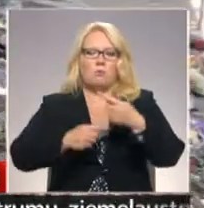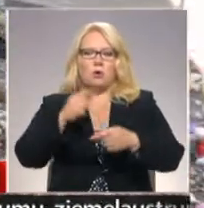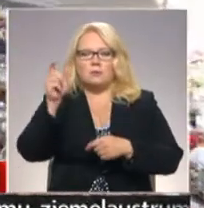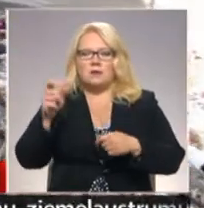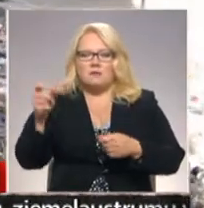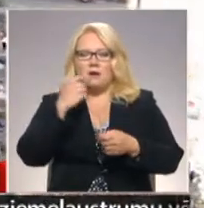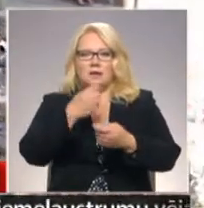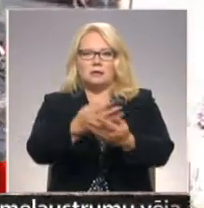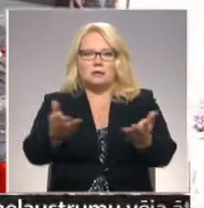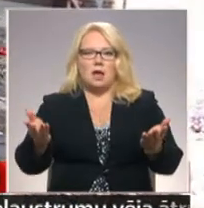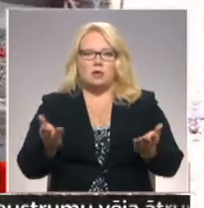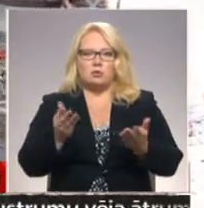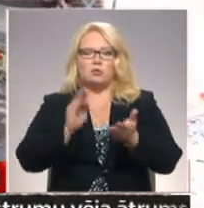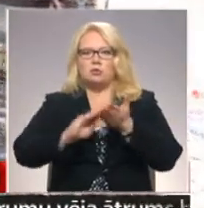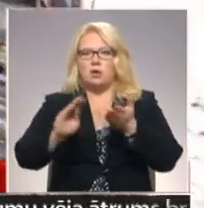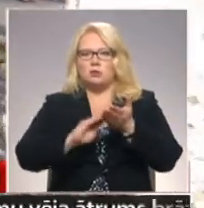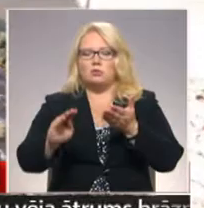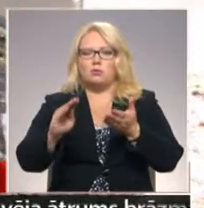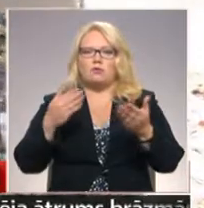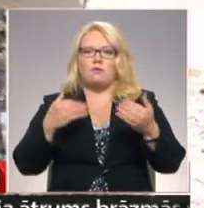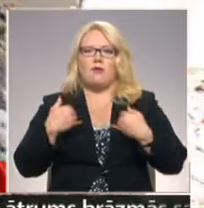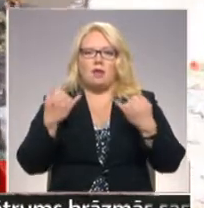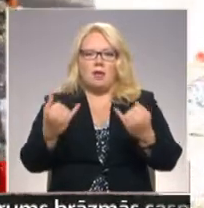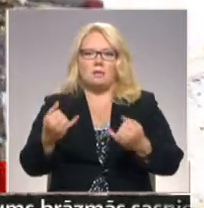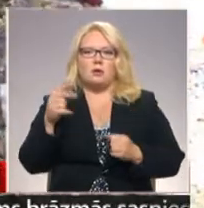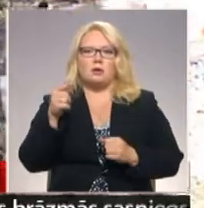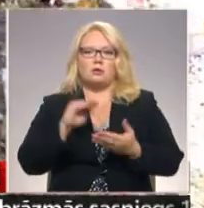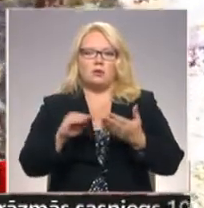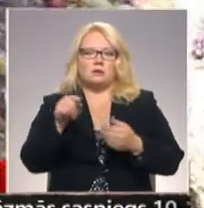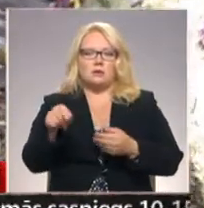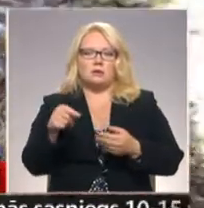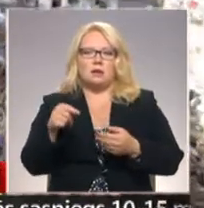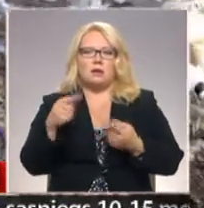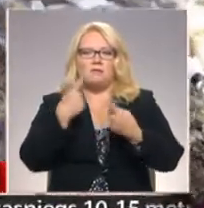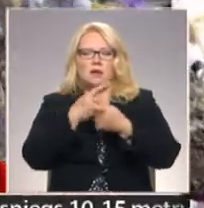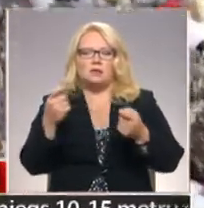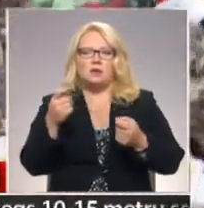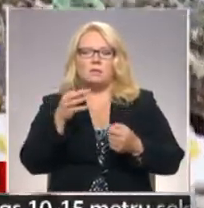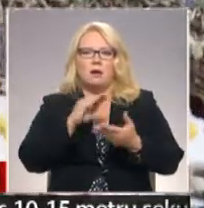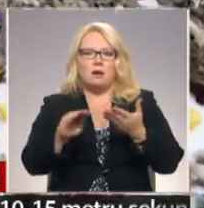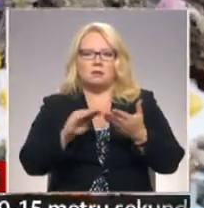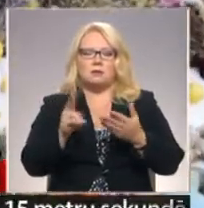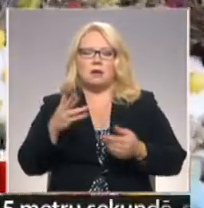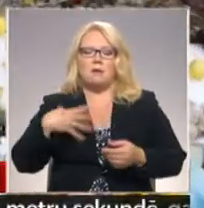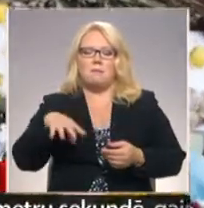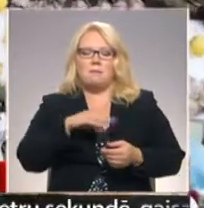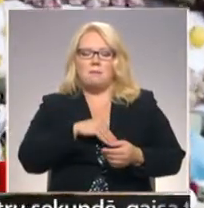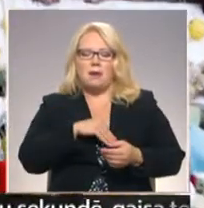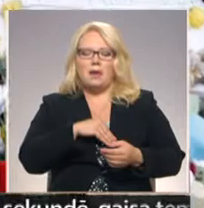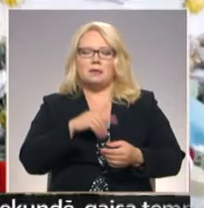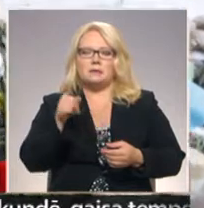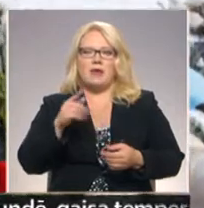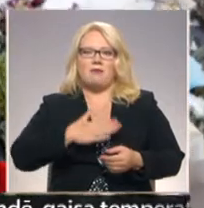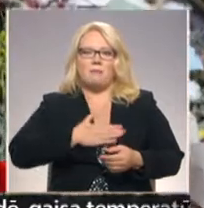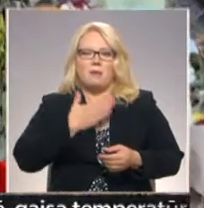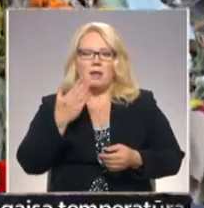ir izvietojuši ziedus, ir uzrakstījuši vēlējums, piemēram, šis ar vēstījums vēsta. Mēs tev